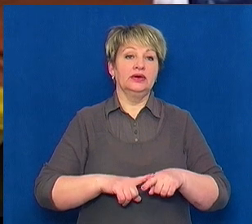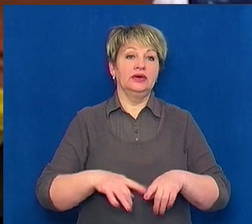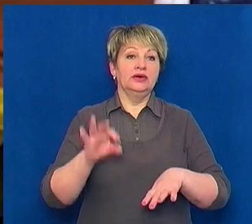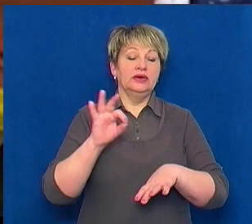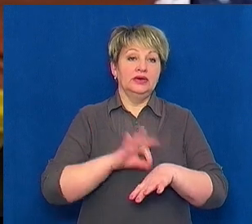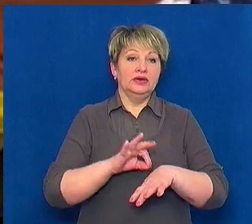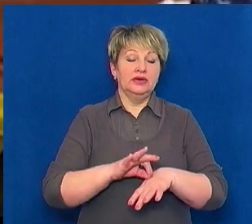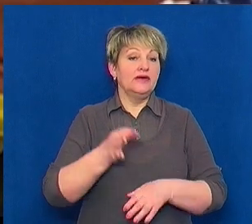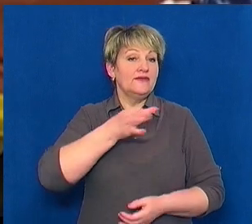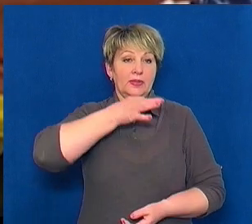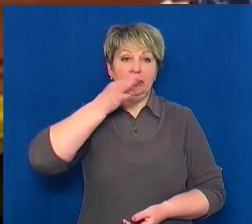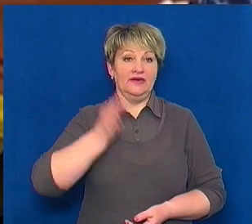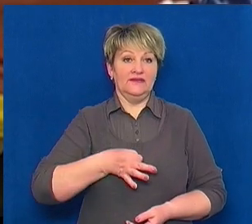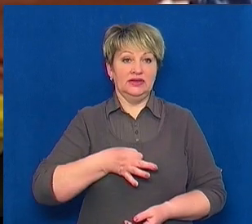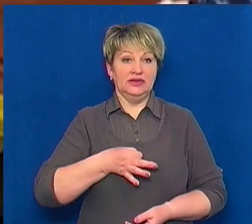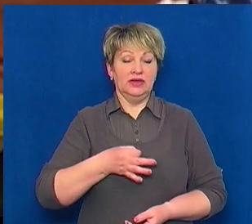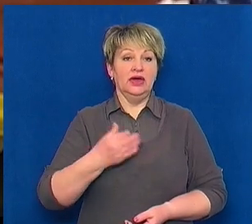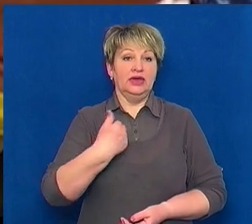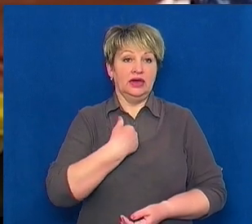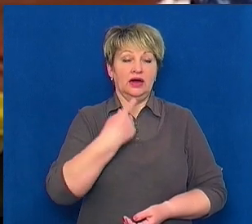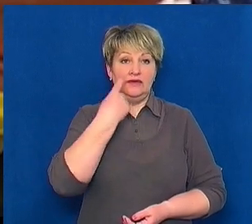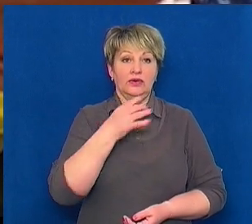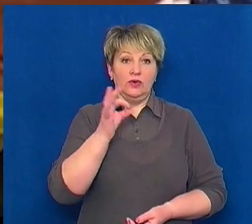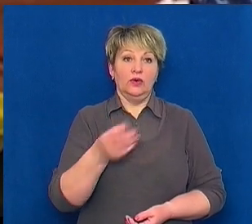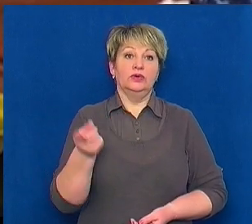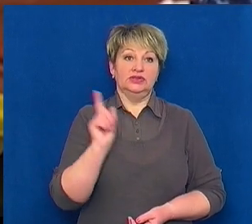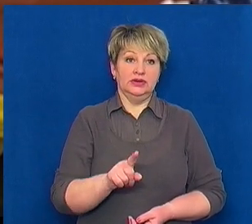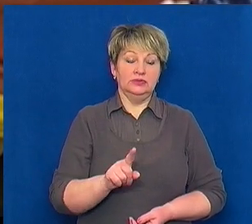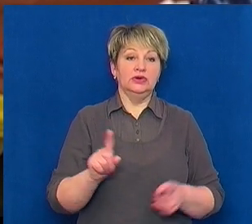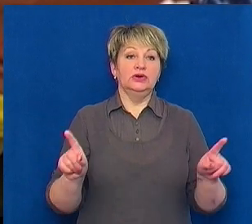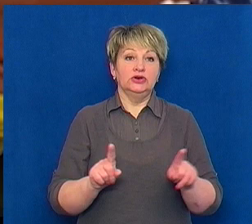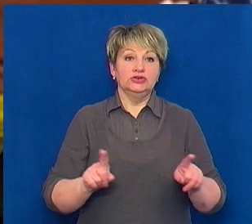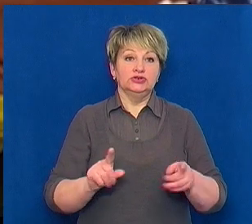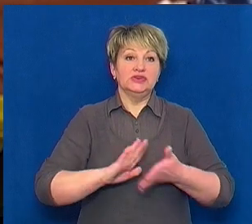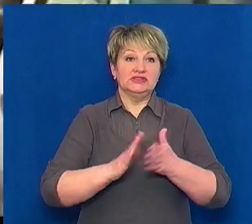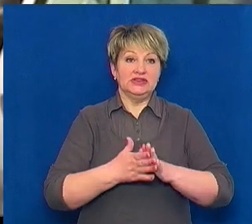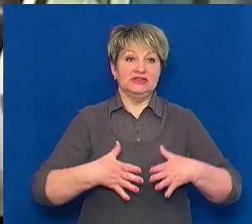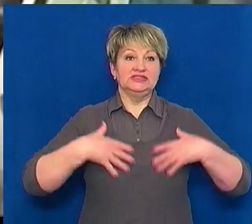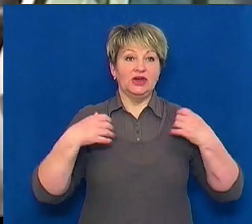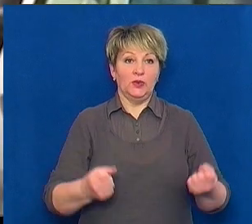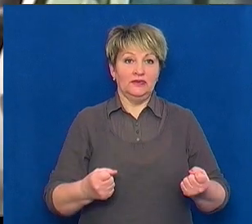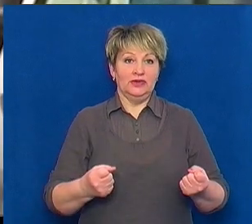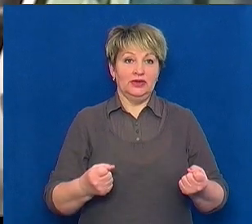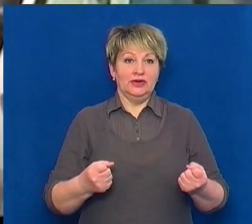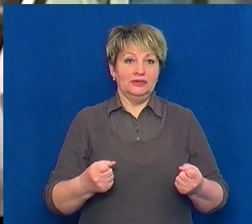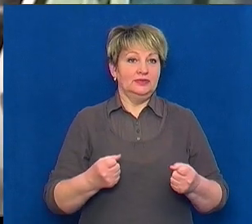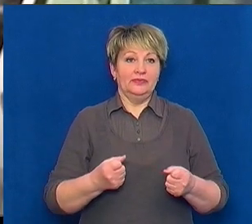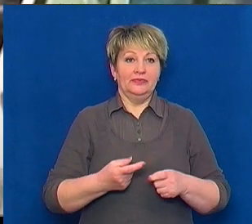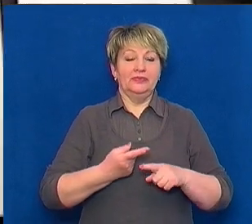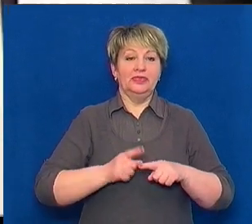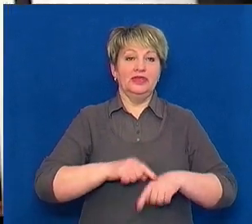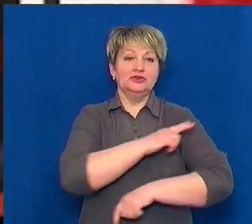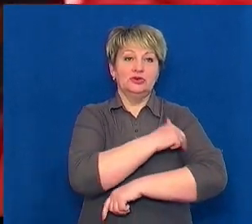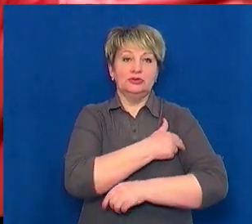така відповідальність. Я вже не говорю про те, що ми ризикуємо дійсно своїм здоров'ям. Олена Гладка працює медсестрою швидкої